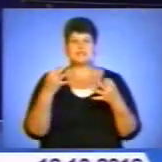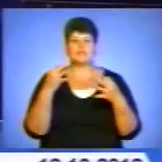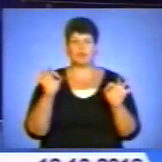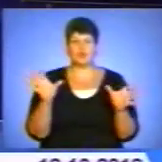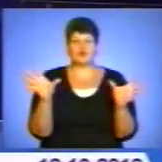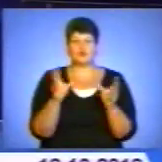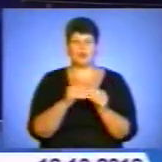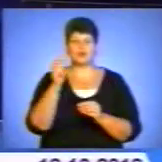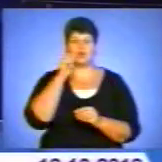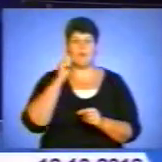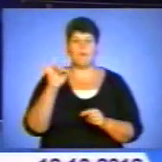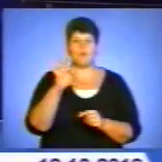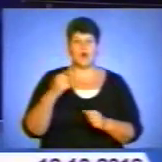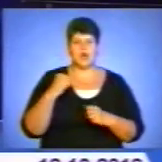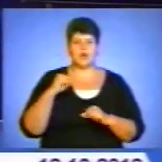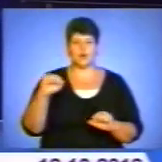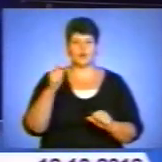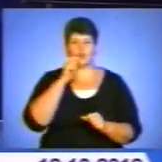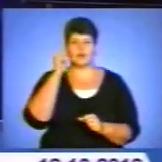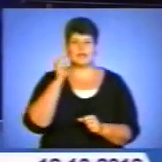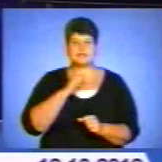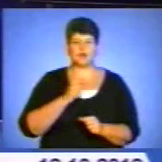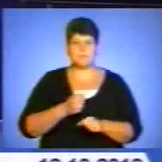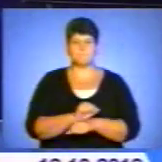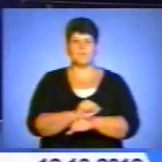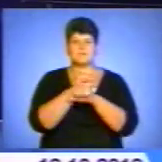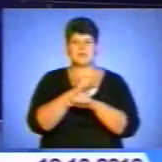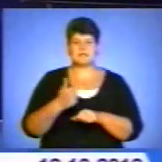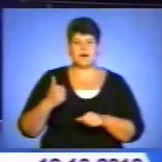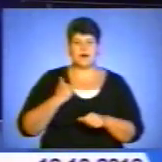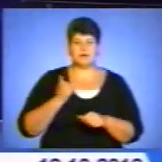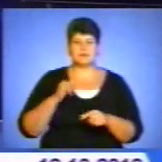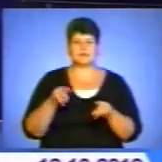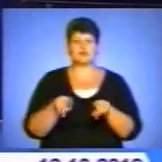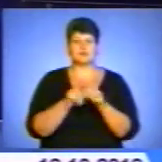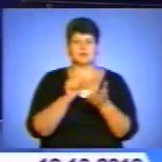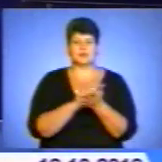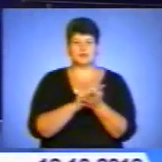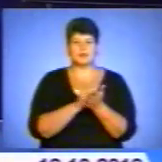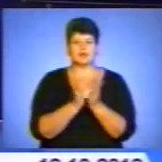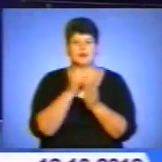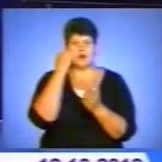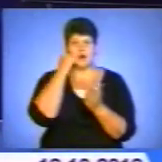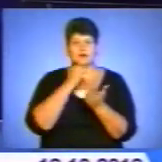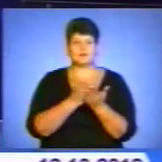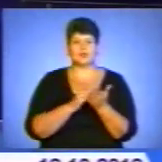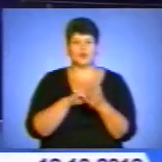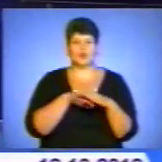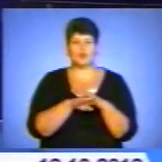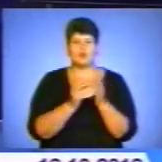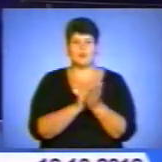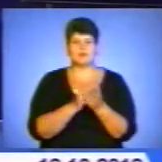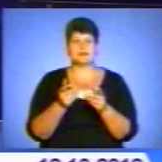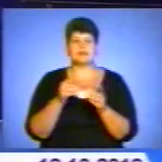України» про героїв Української повстанської армії, а також електронний каталог архівних документів ООН УПА. Захід приурочили